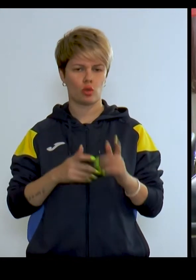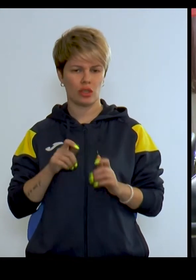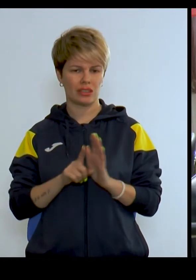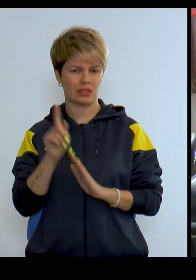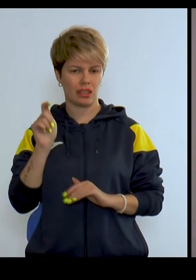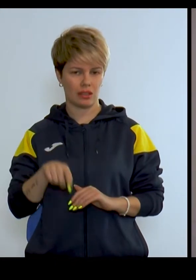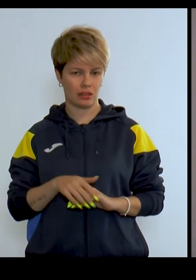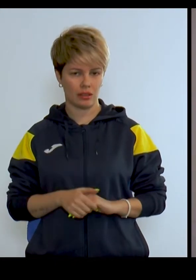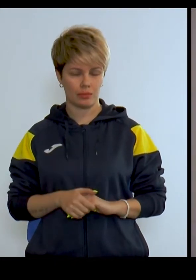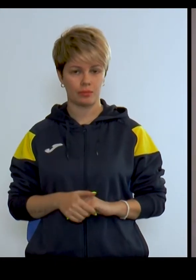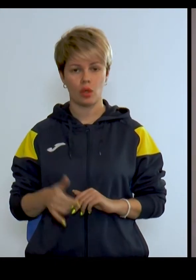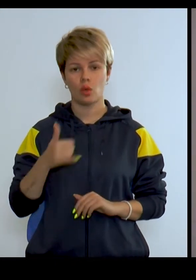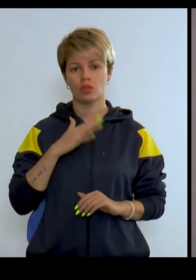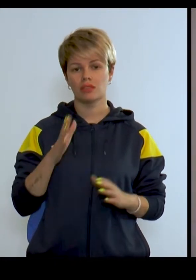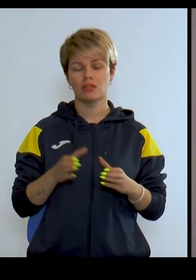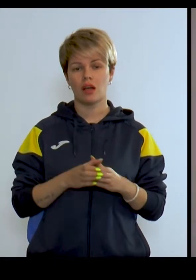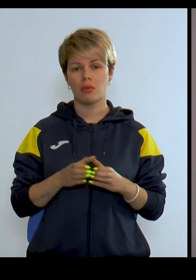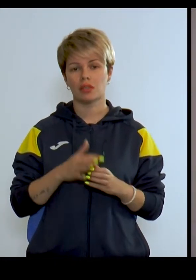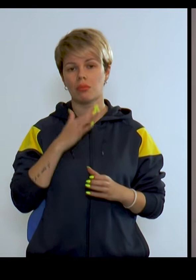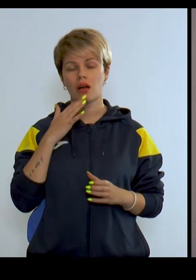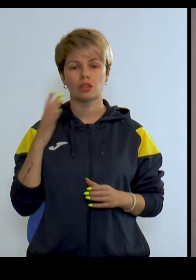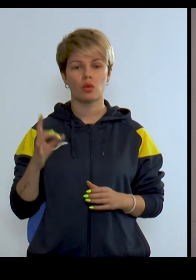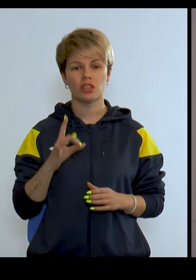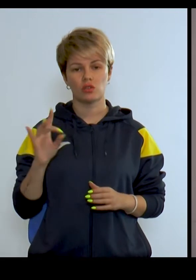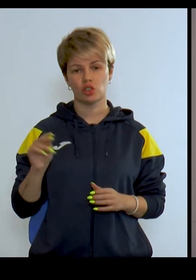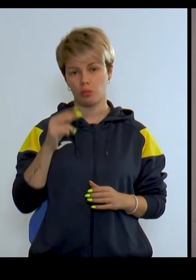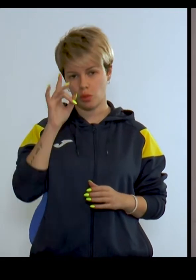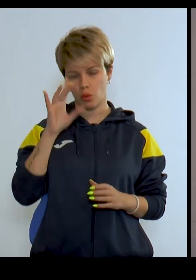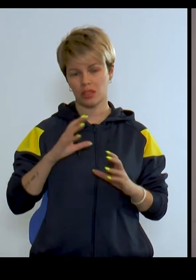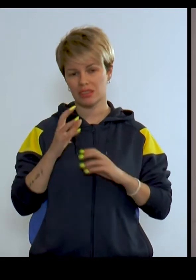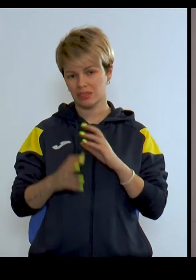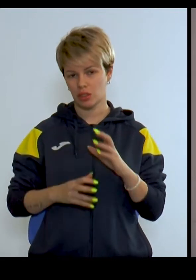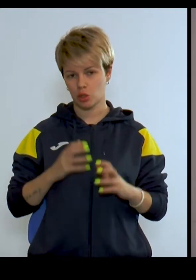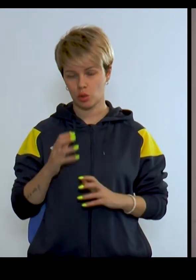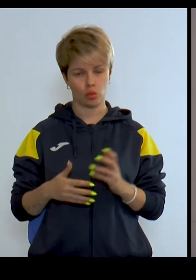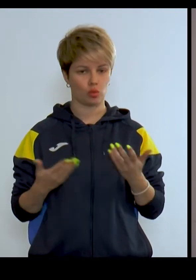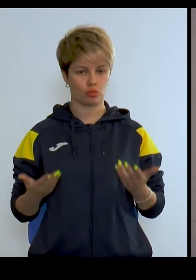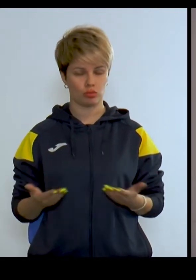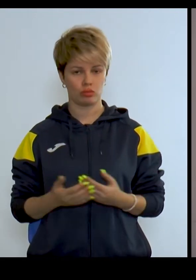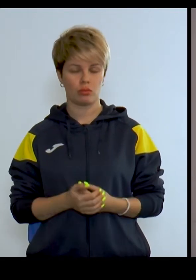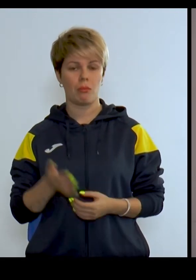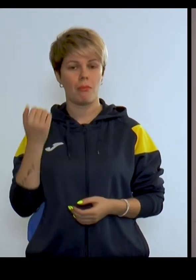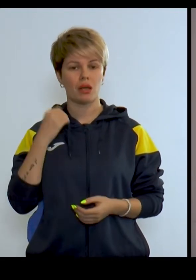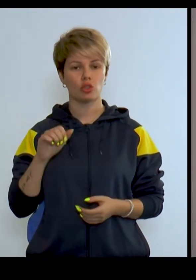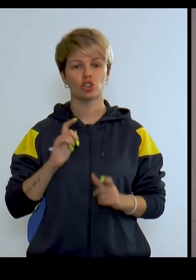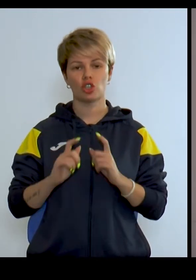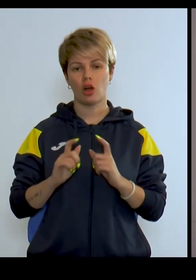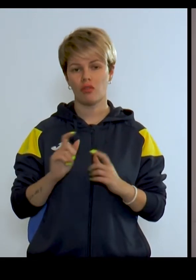У нас в команді багаторазові чемпіонки світу переможці